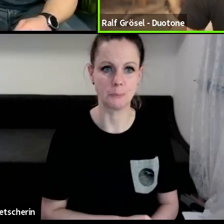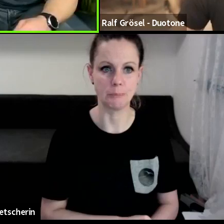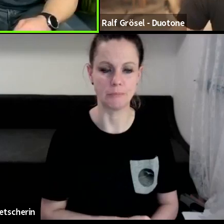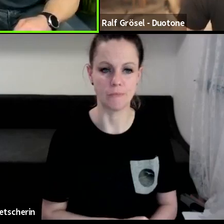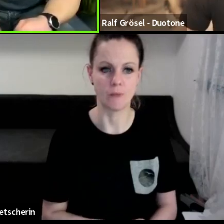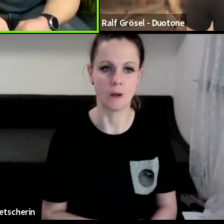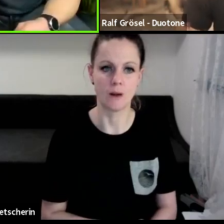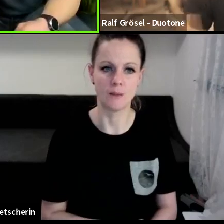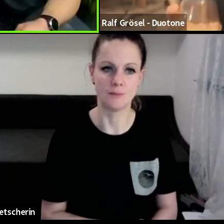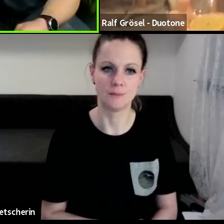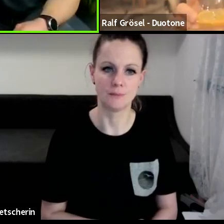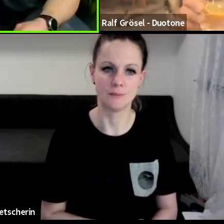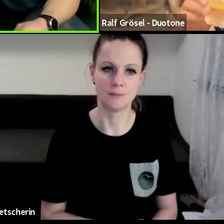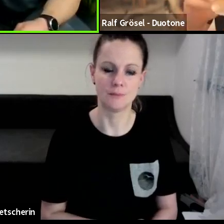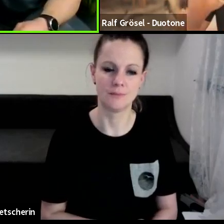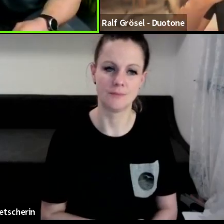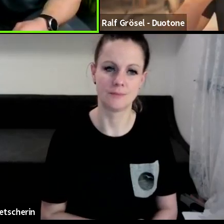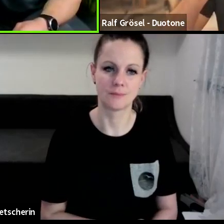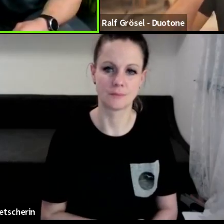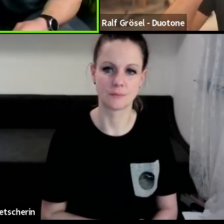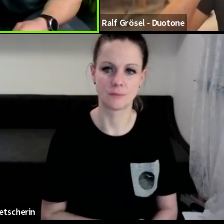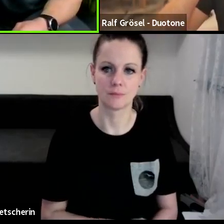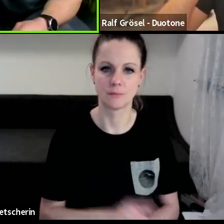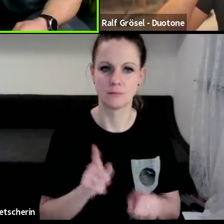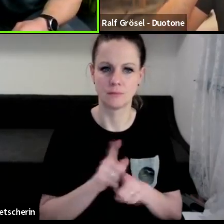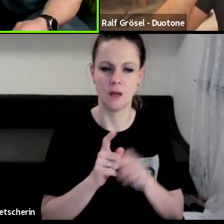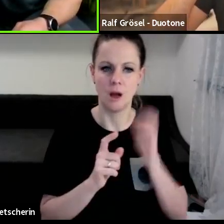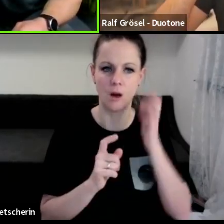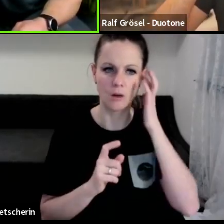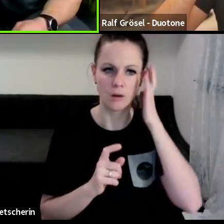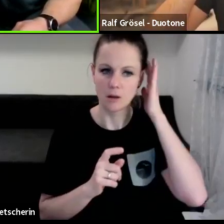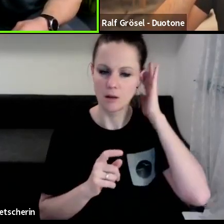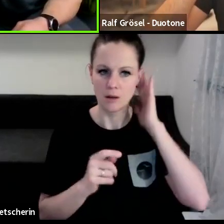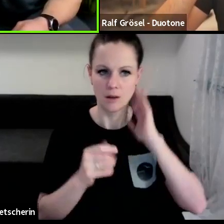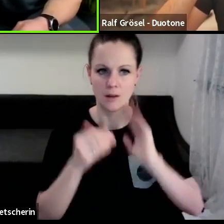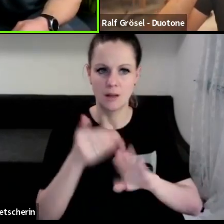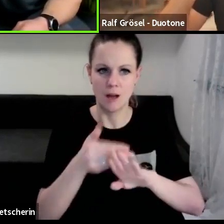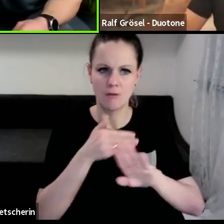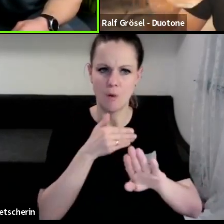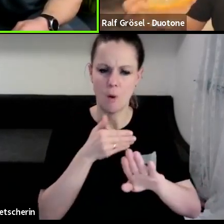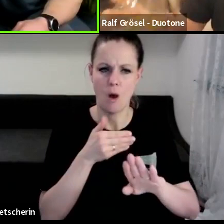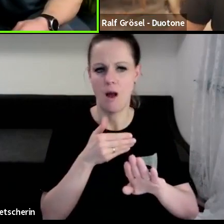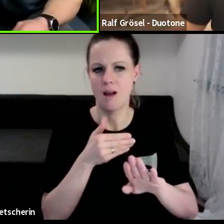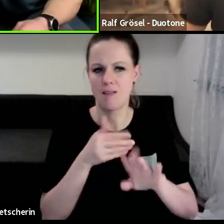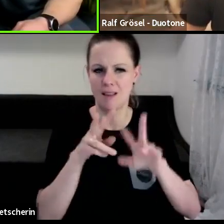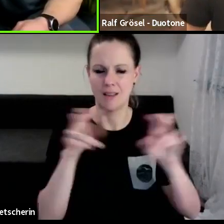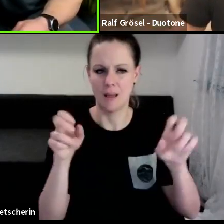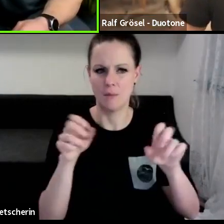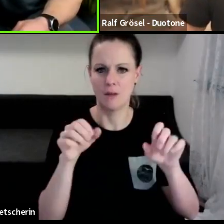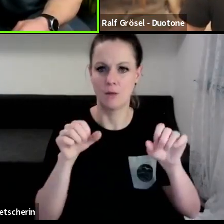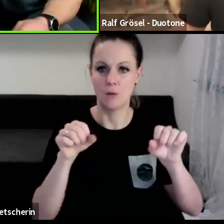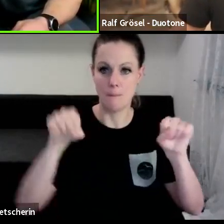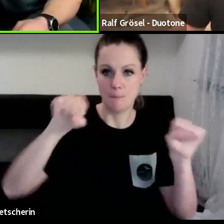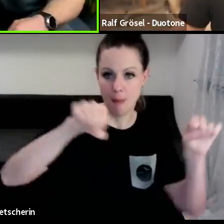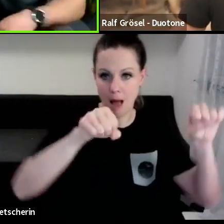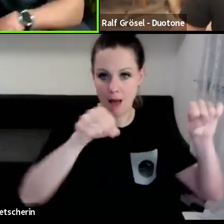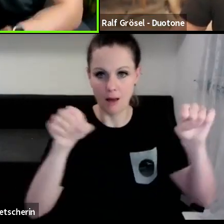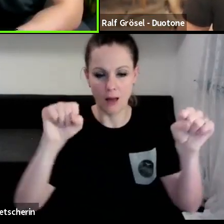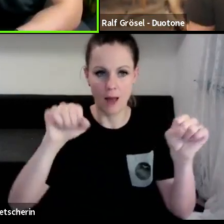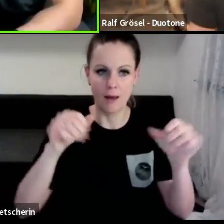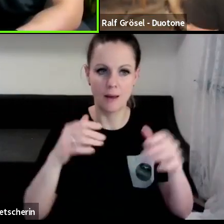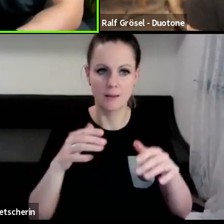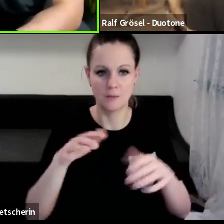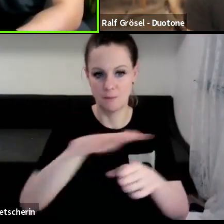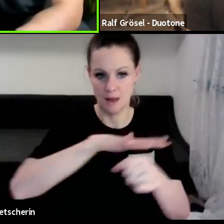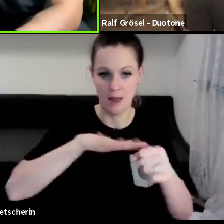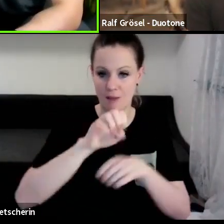Was haben wir noch? Etwas, was auch im Vorfeld immer wieder aufgetaucht ist. Jetzt kommst du ja auch aus dem Paraglite-Bereich oder hast so begonnen, oder das war mit 14